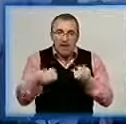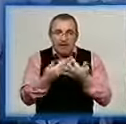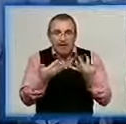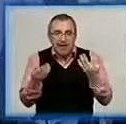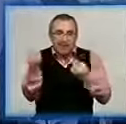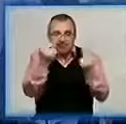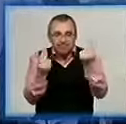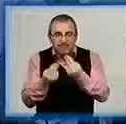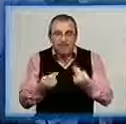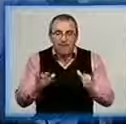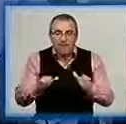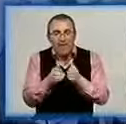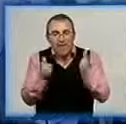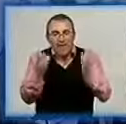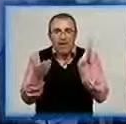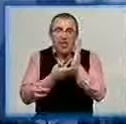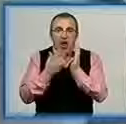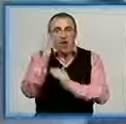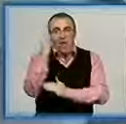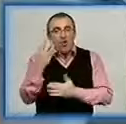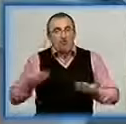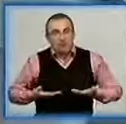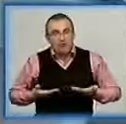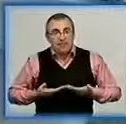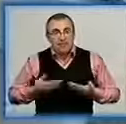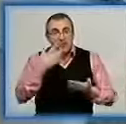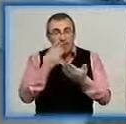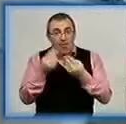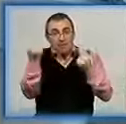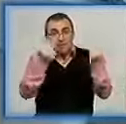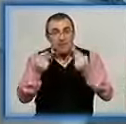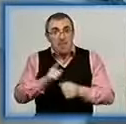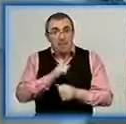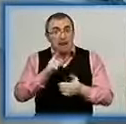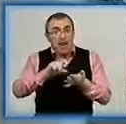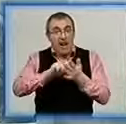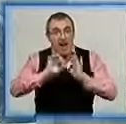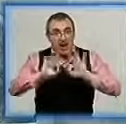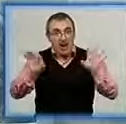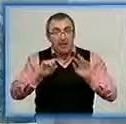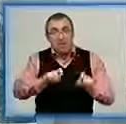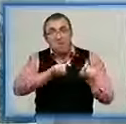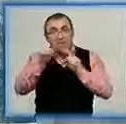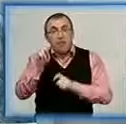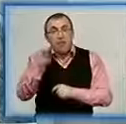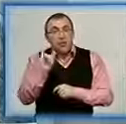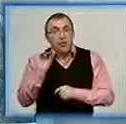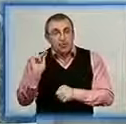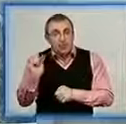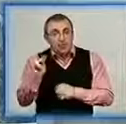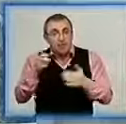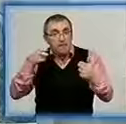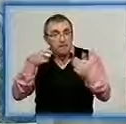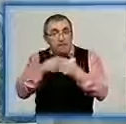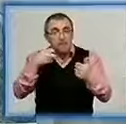орнаменти, вазони, дерева життя, абсолютно все. Тепер свої візерунки учасники майстер-класу переносять на піч. Першою починає штампувати